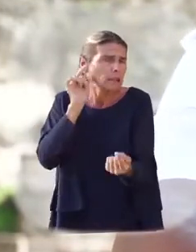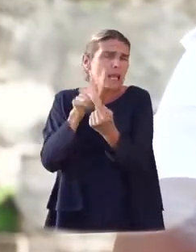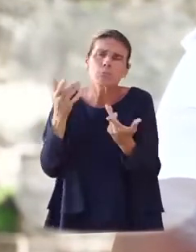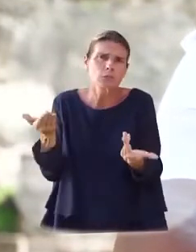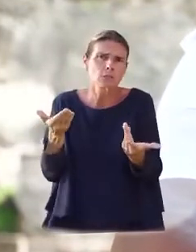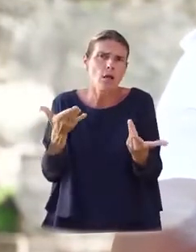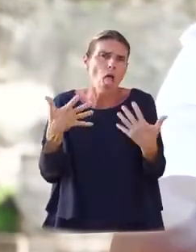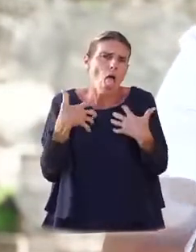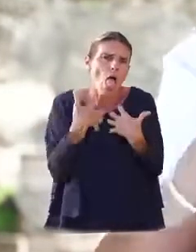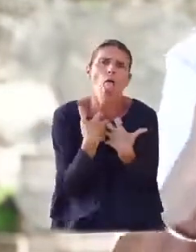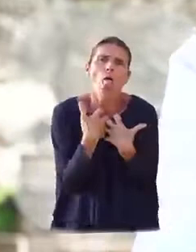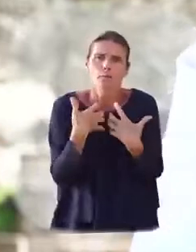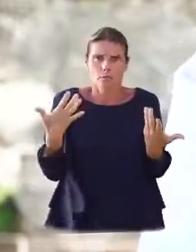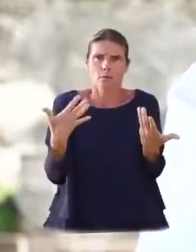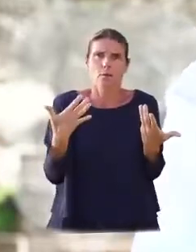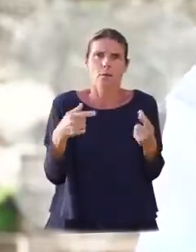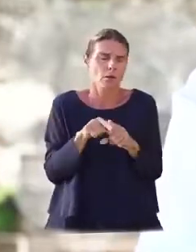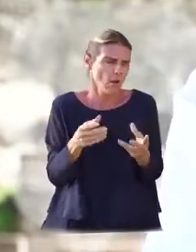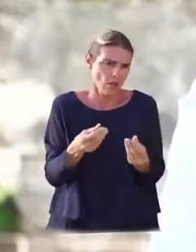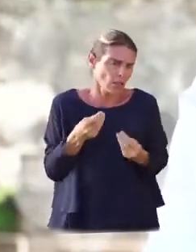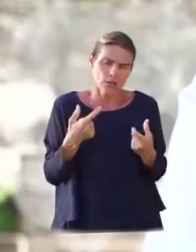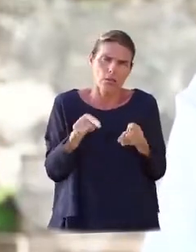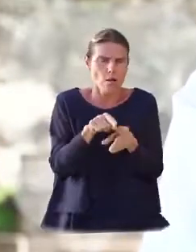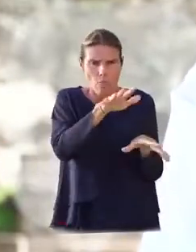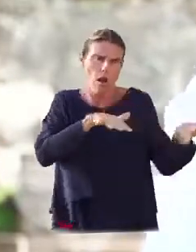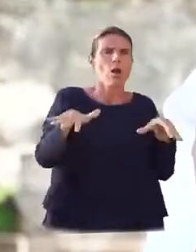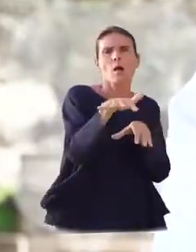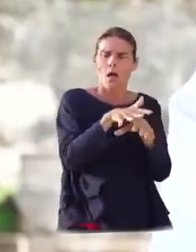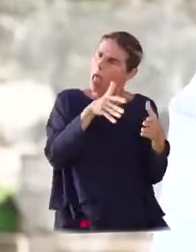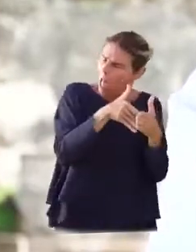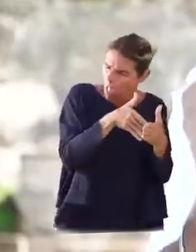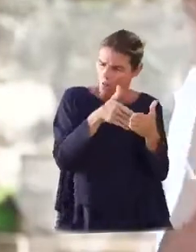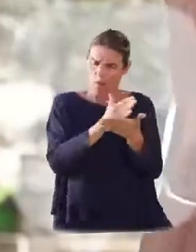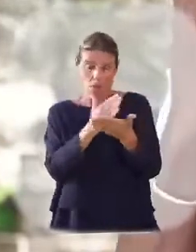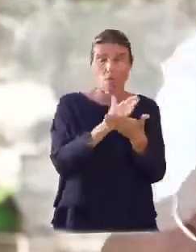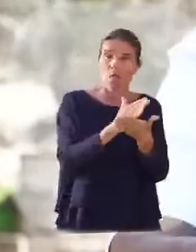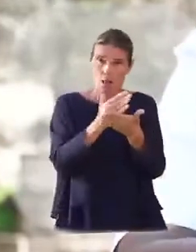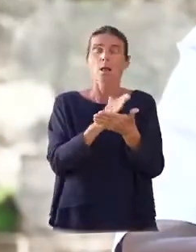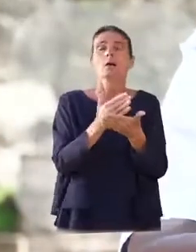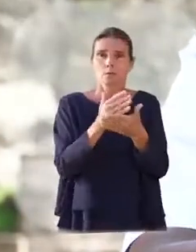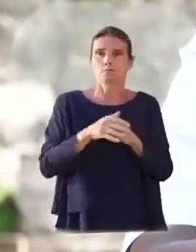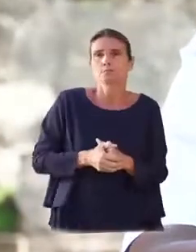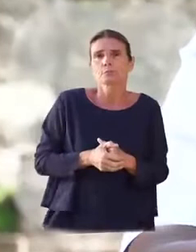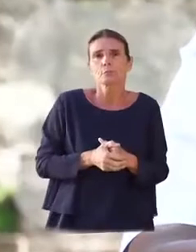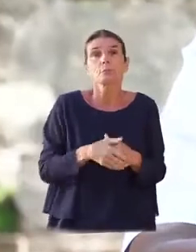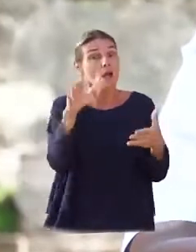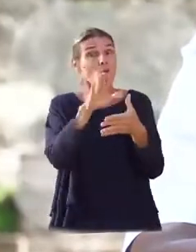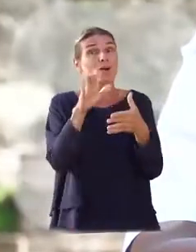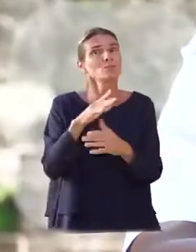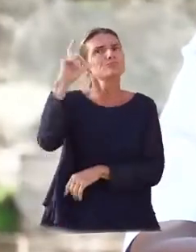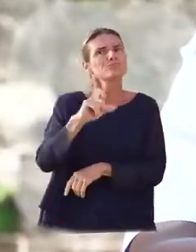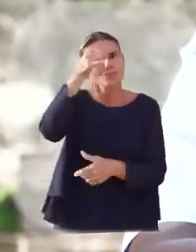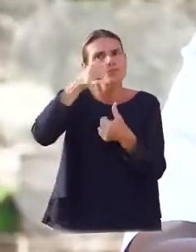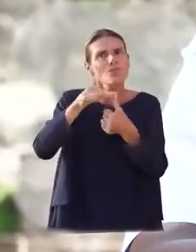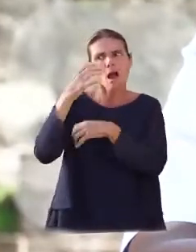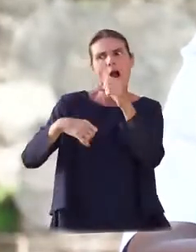tout comme les sujets qui cristallisent les crispations au sein de la population et qui font l'actualité. La Guadeloupe